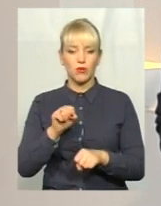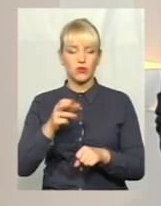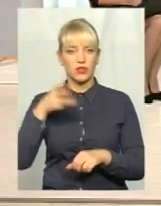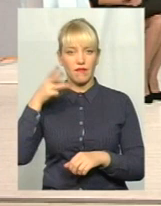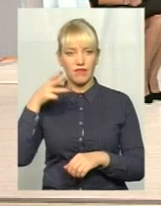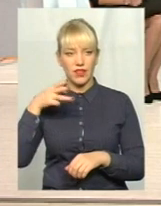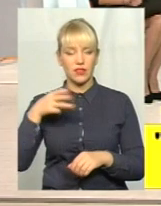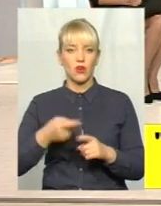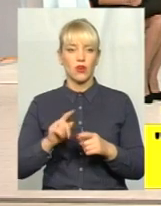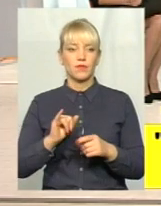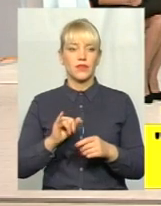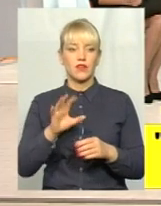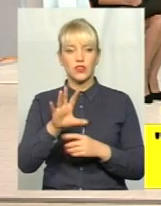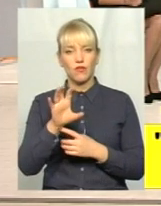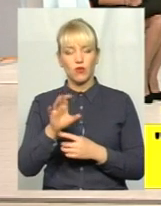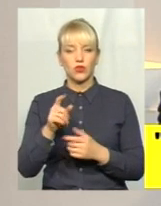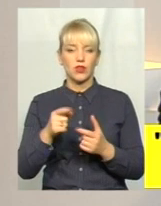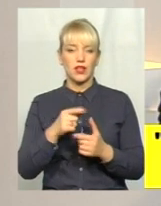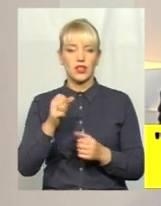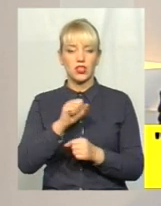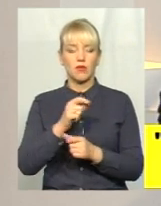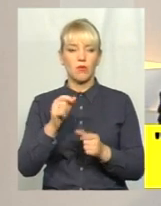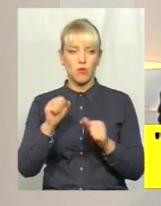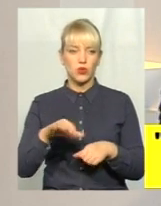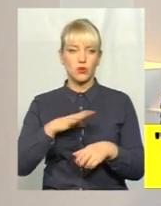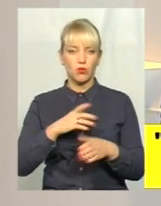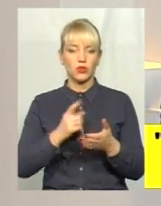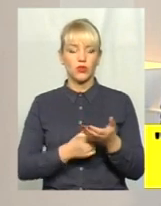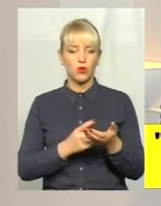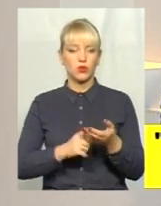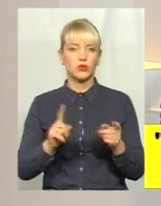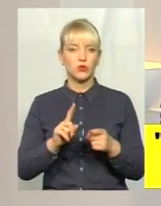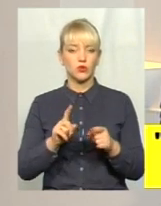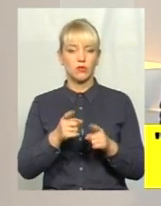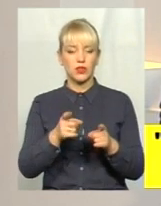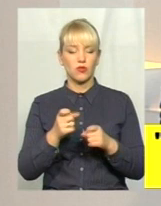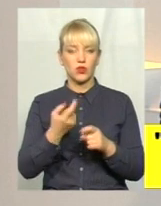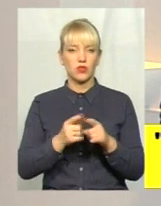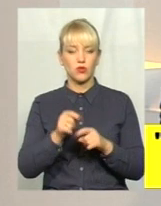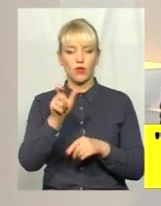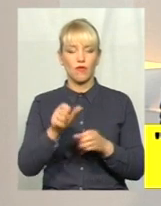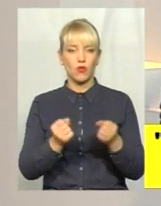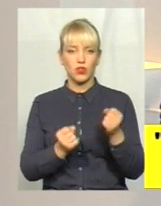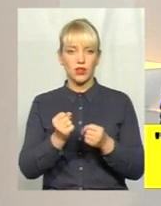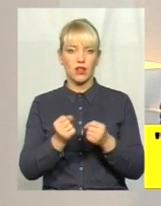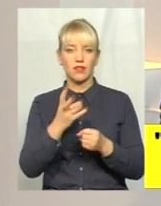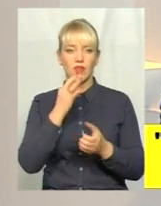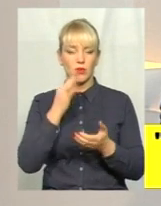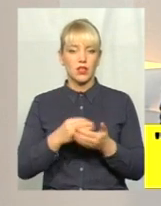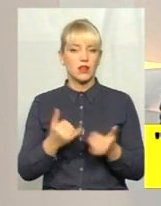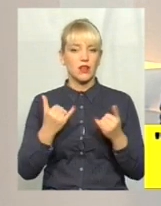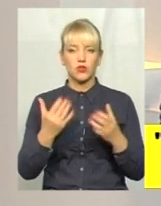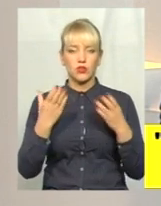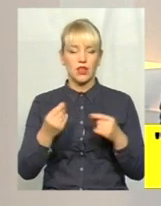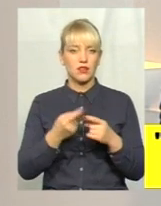чи фото, воно може бути доказано для того, щоб цього водія притягнули до відповідальності? На сьогоднішній день законодавство недосконале.